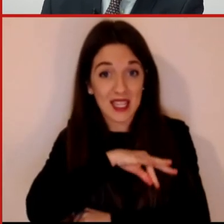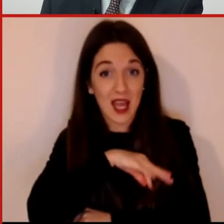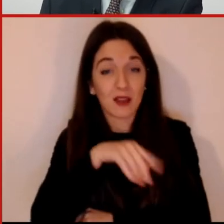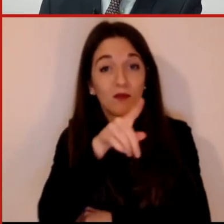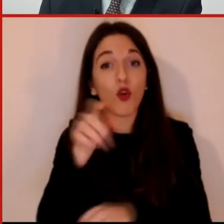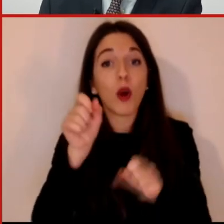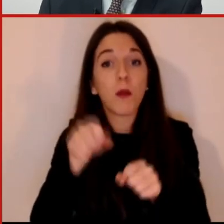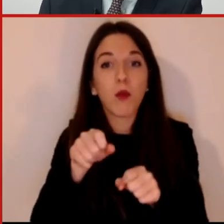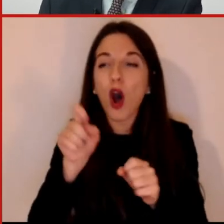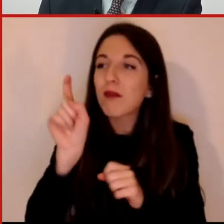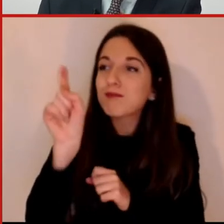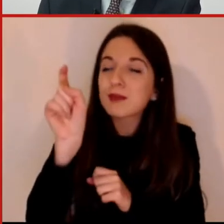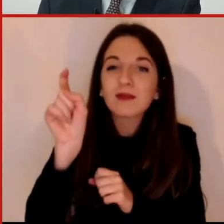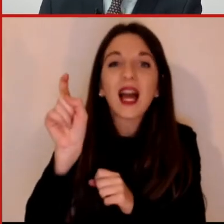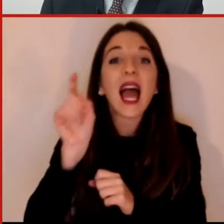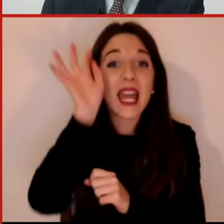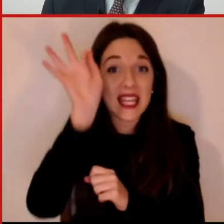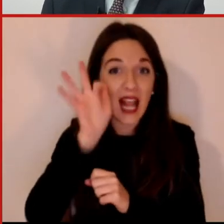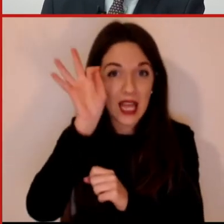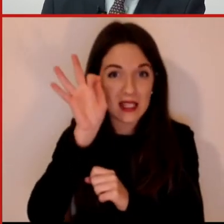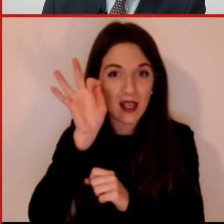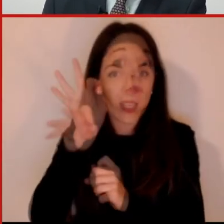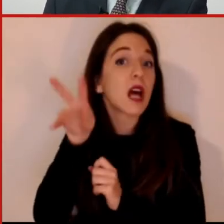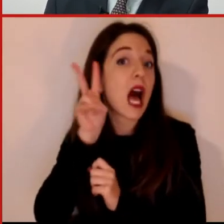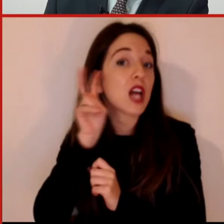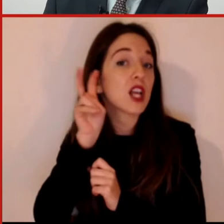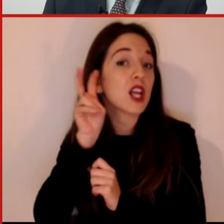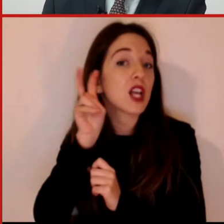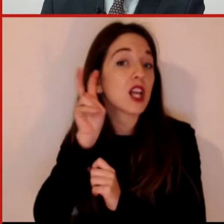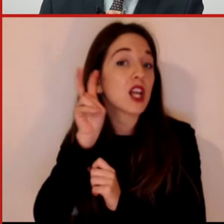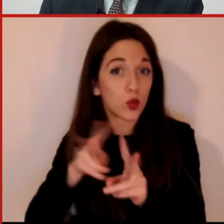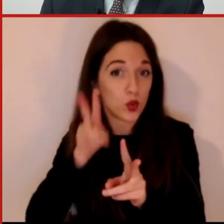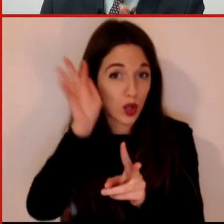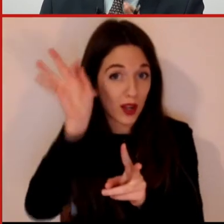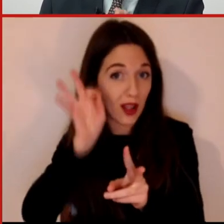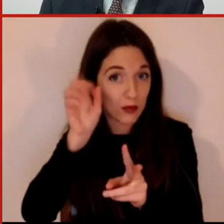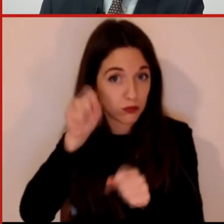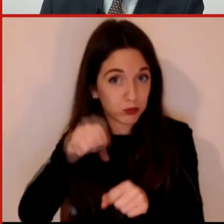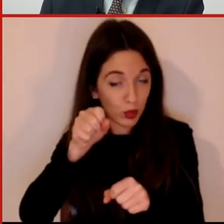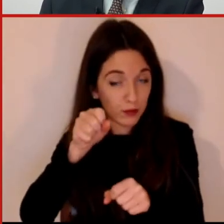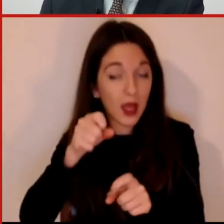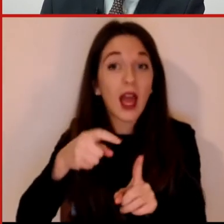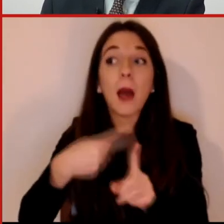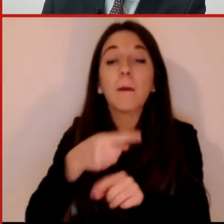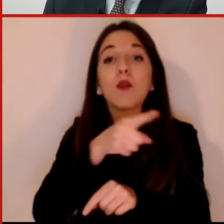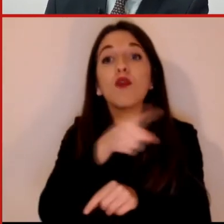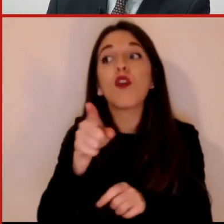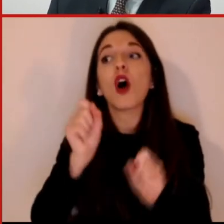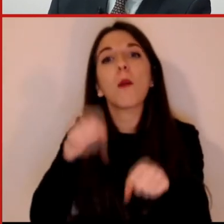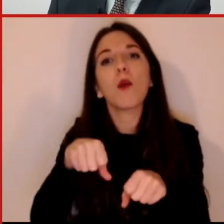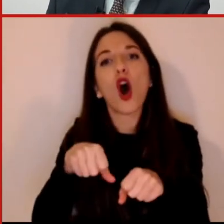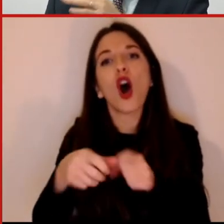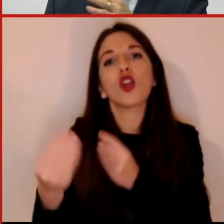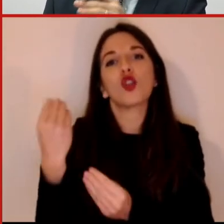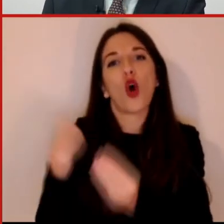audio, saranno disponibili anche i documenti per il download, ma soprattutto potete sottoporre domande attraverso la chat, vedete il